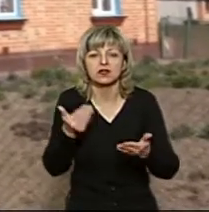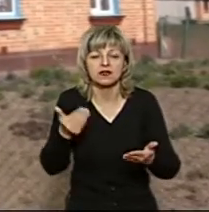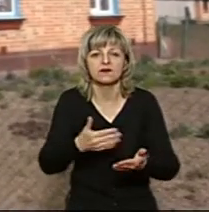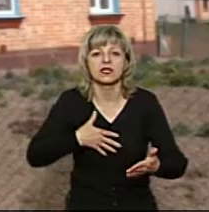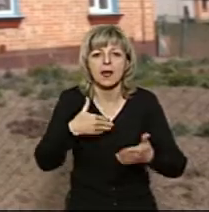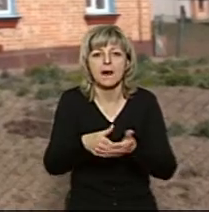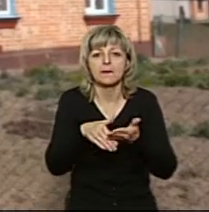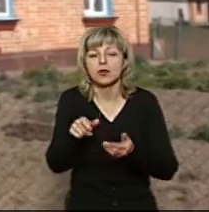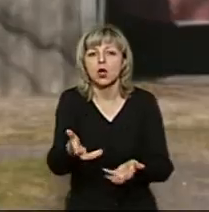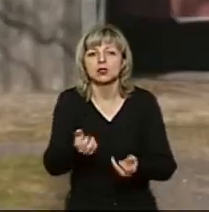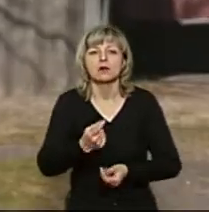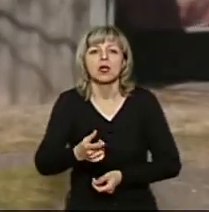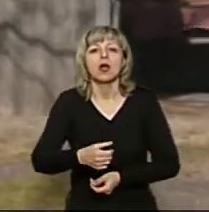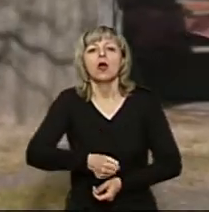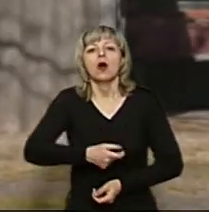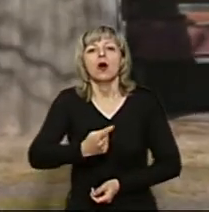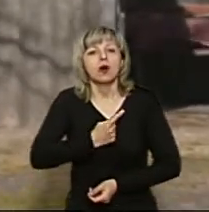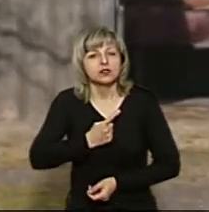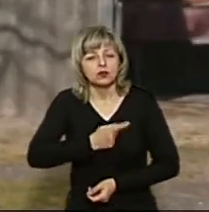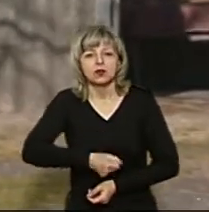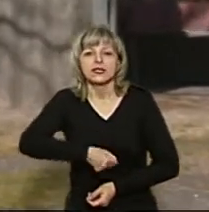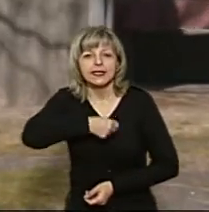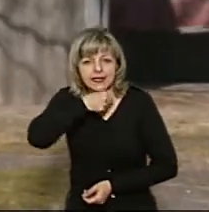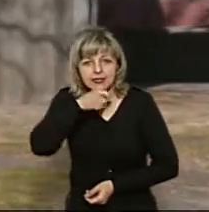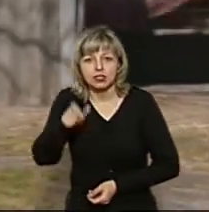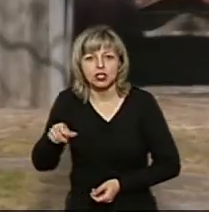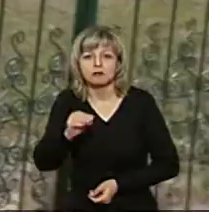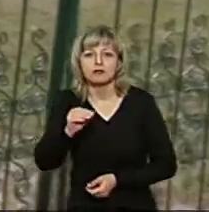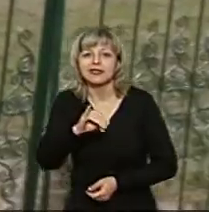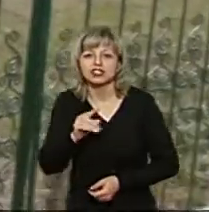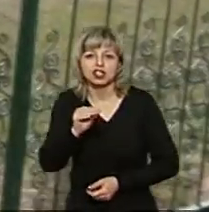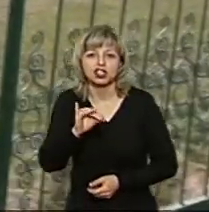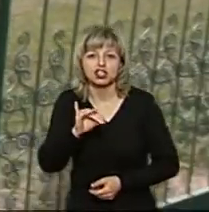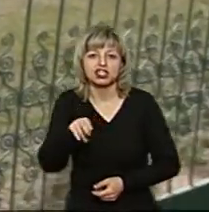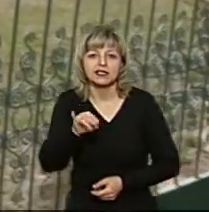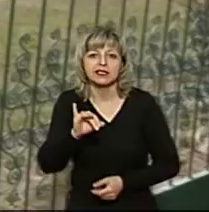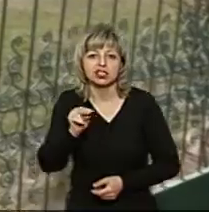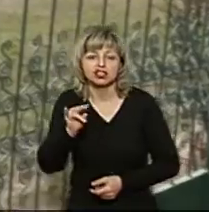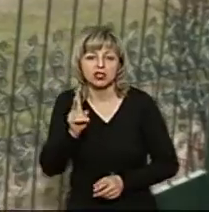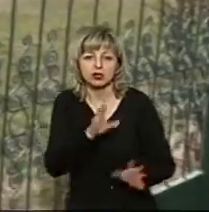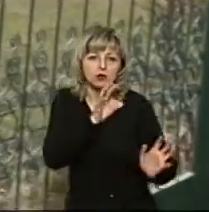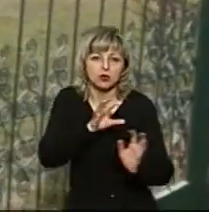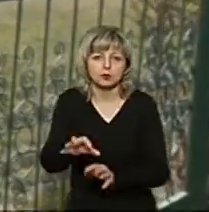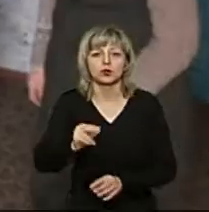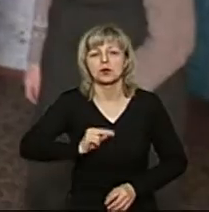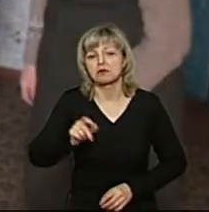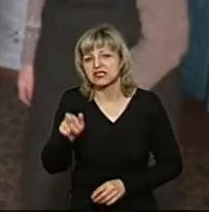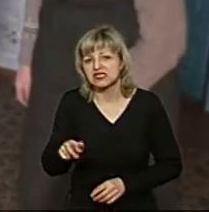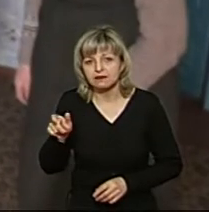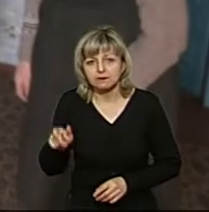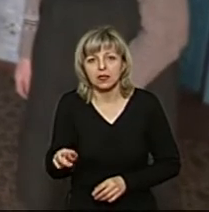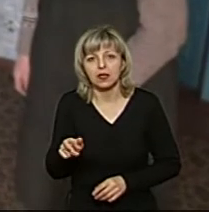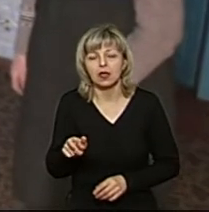отримали одинокі літні люди Жидичинської об'єднаної територіальної громади, якими опікуються робітники терцентру. Оля